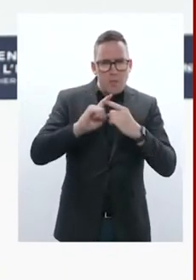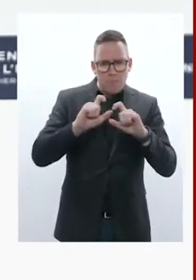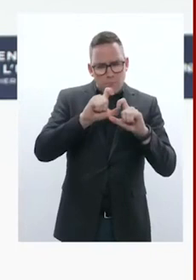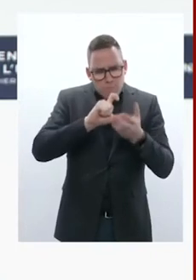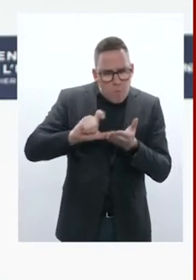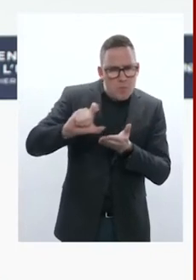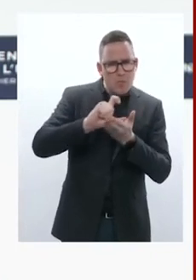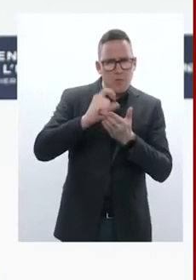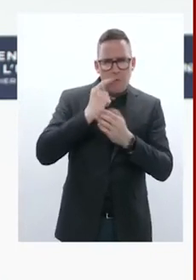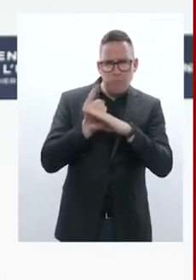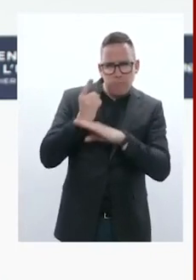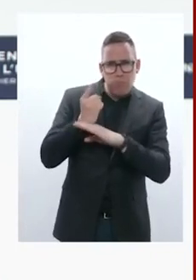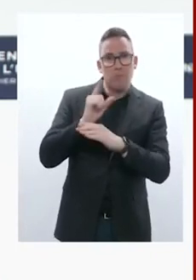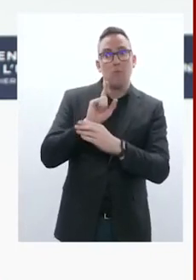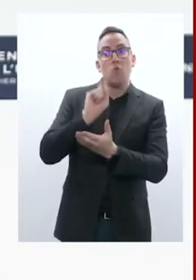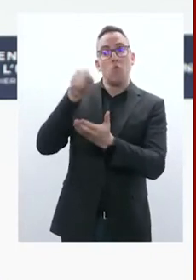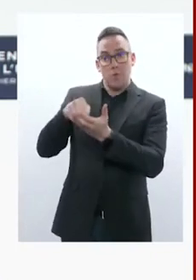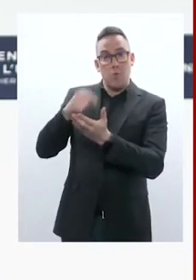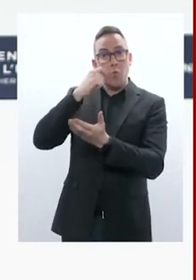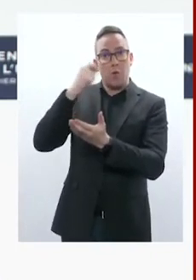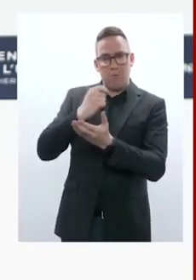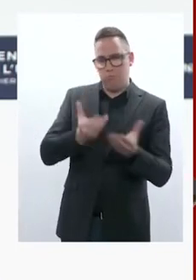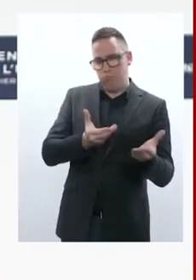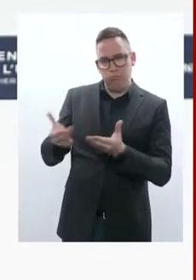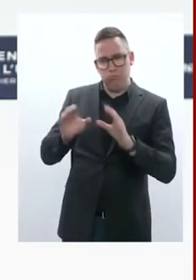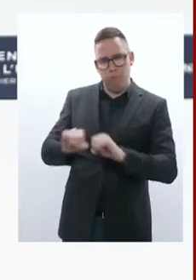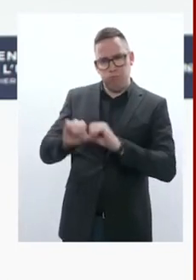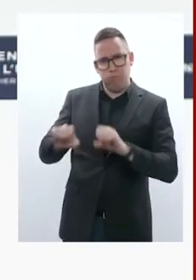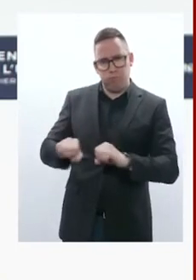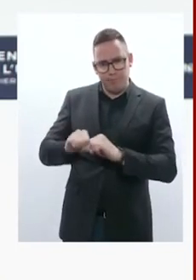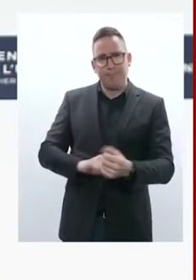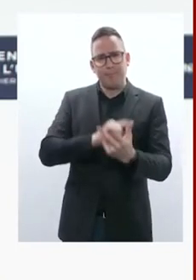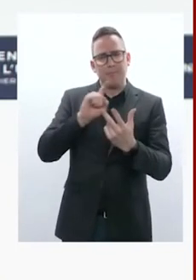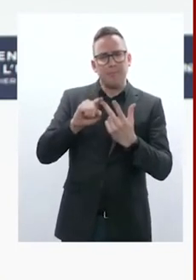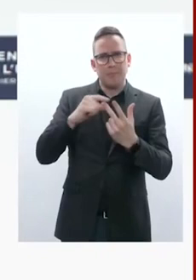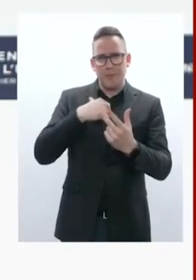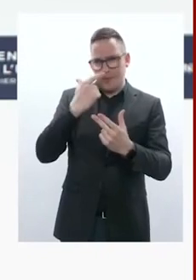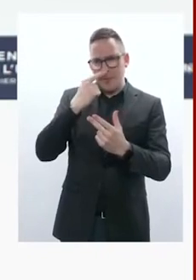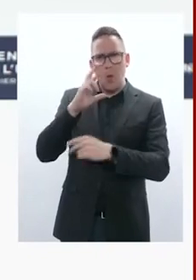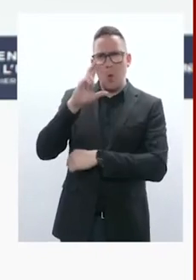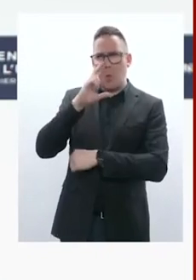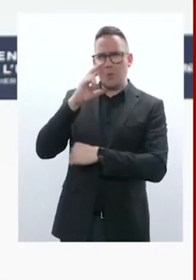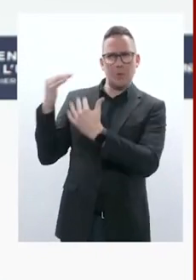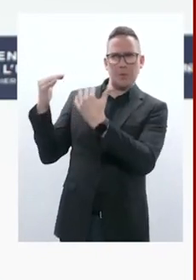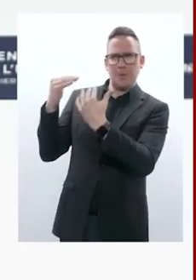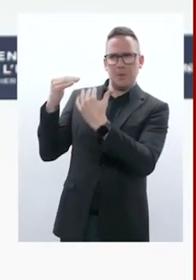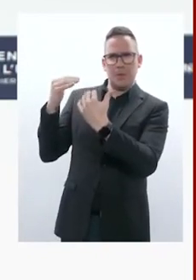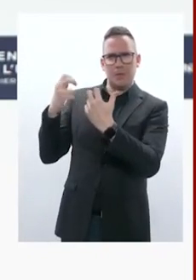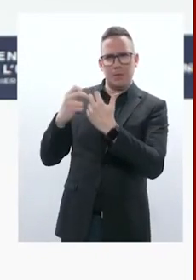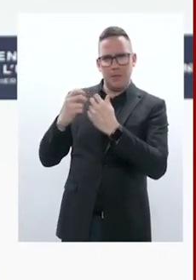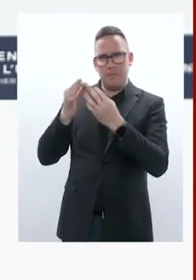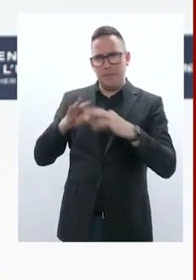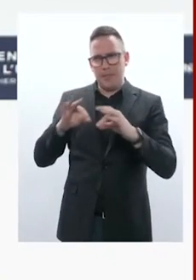la défense de pays menacés directement par l'offensive russe en Ukraine, en particulier à la Moldavie, la